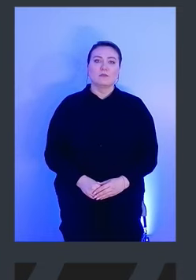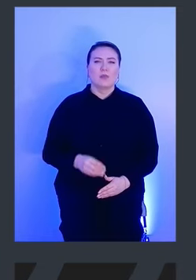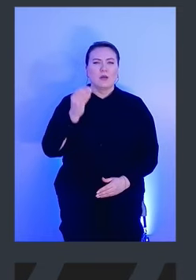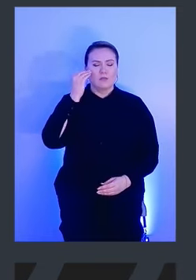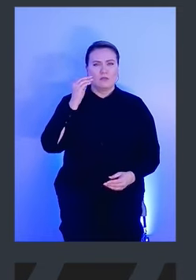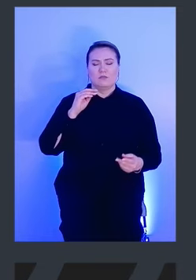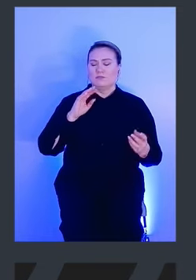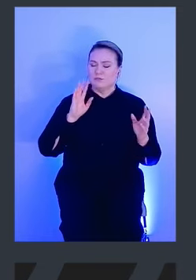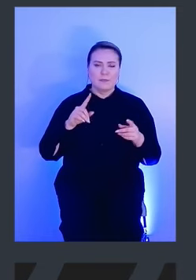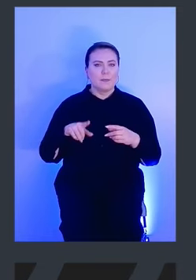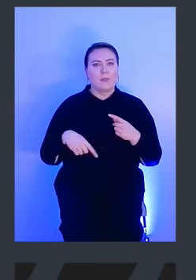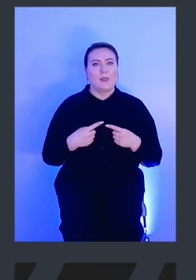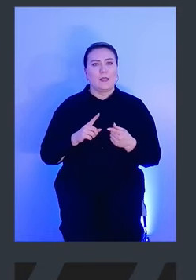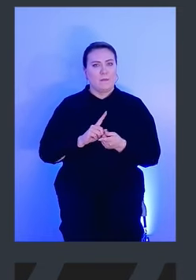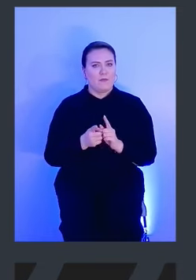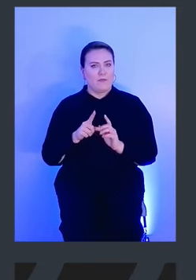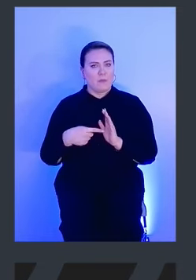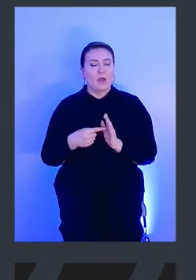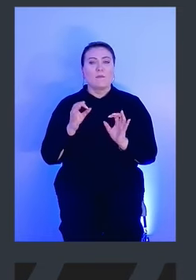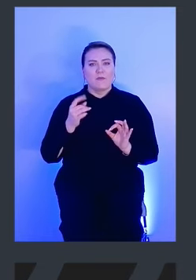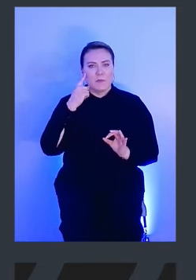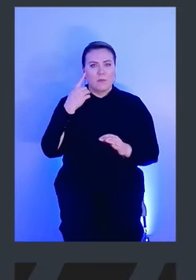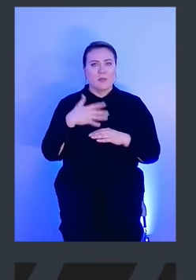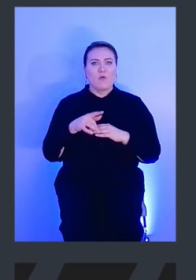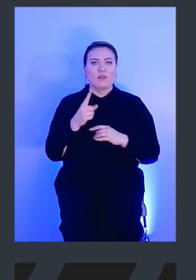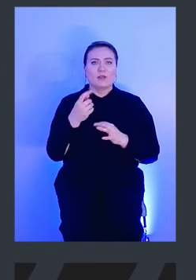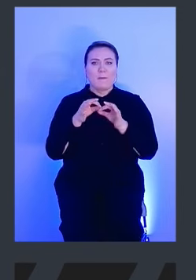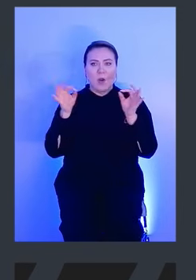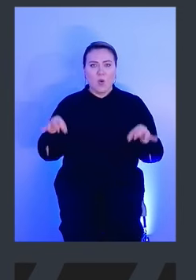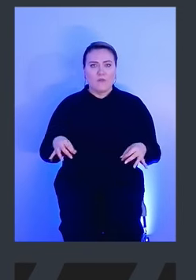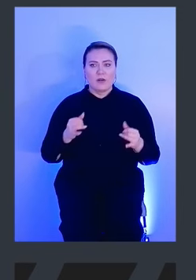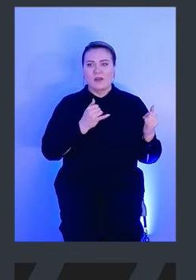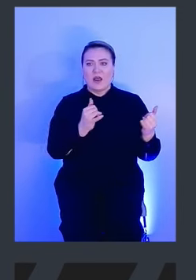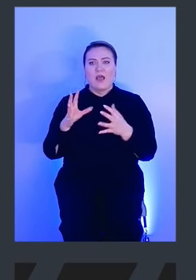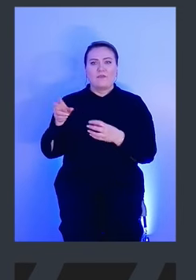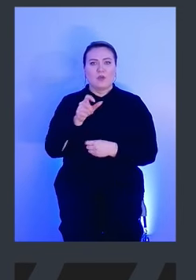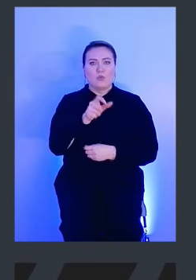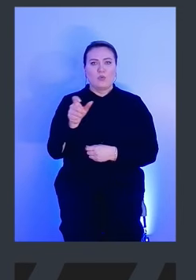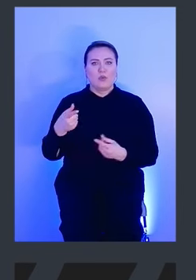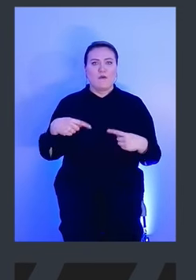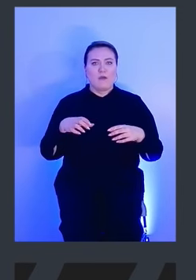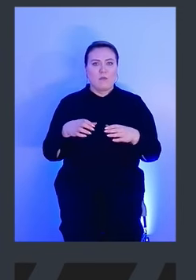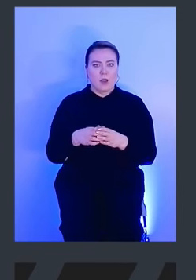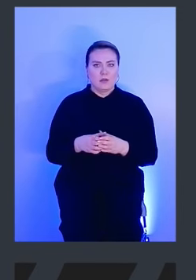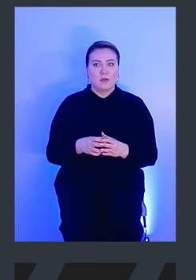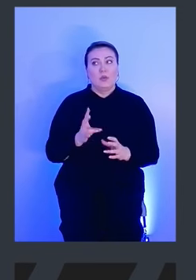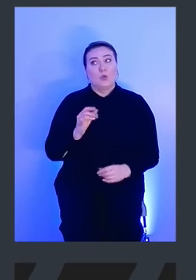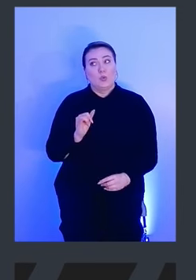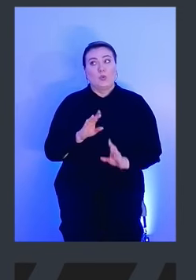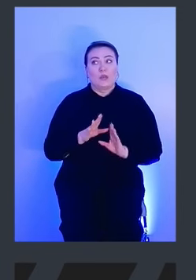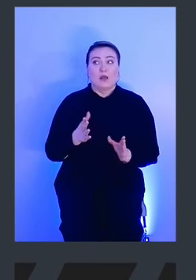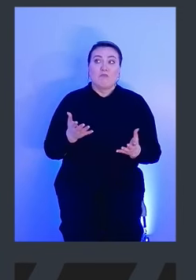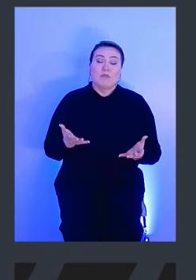переформулирую вопрос тогда. Правильно понимаю, что у один профиль на всех людей в компании? Ну, так мы, конечно же, не